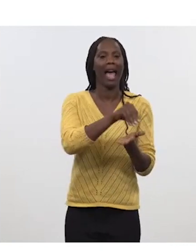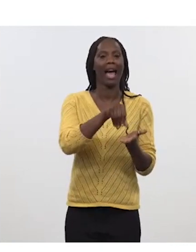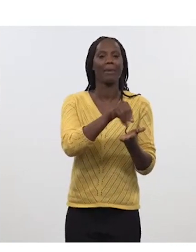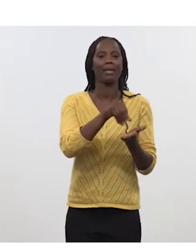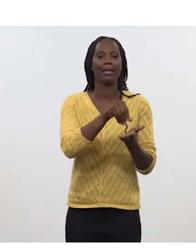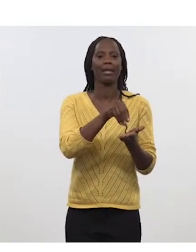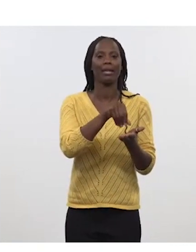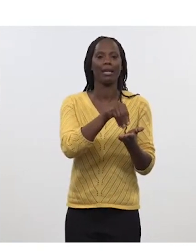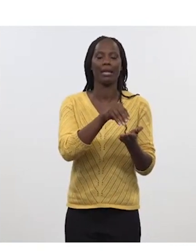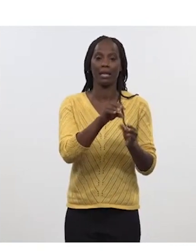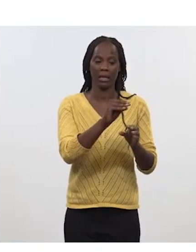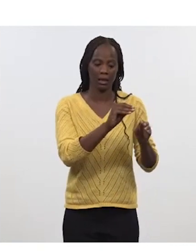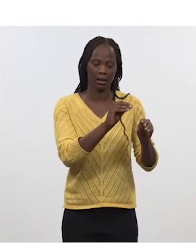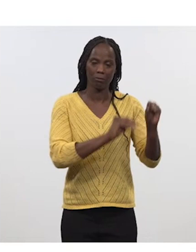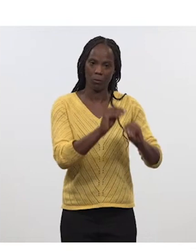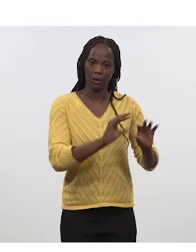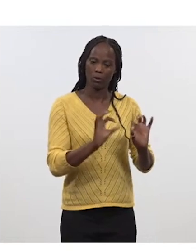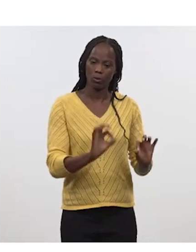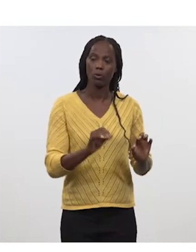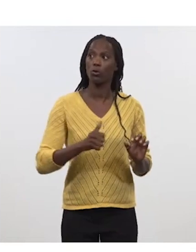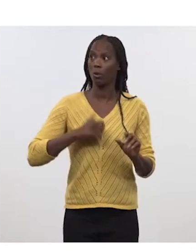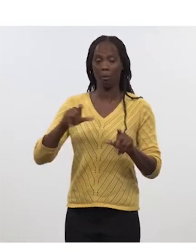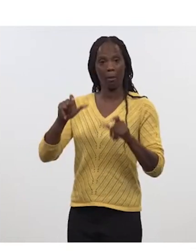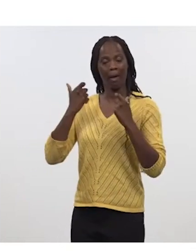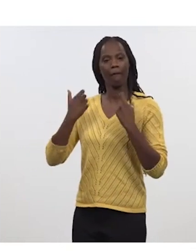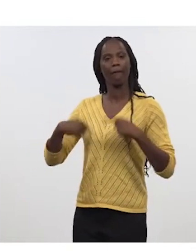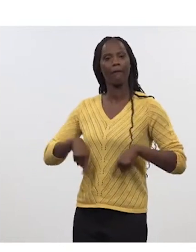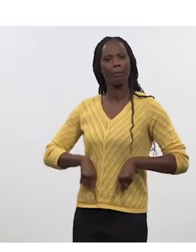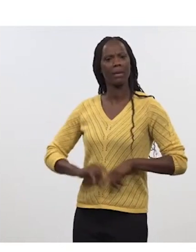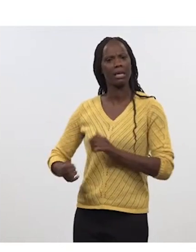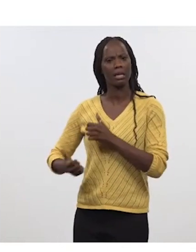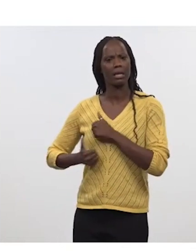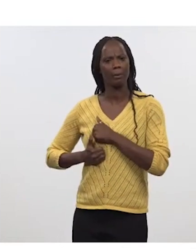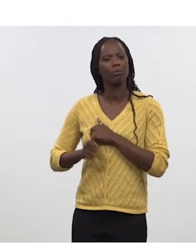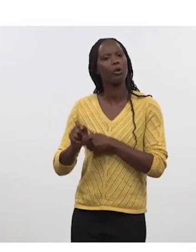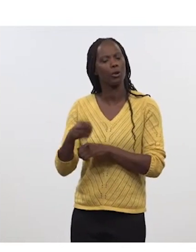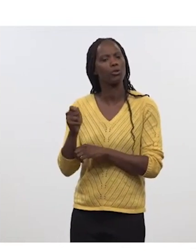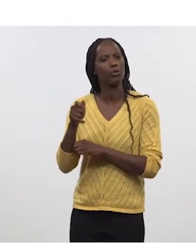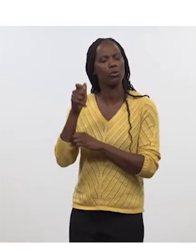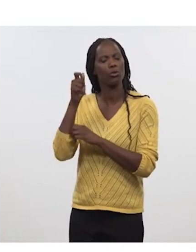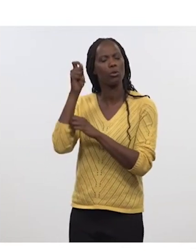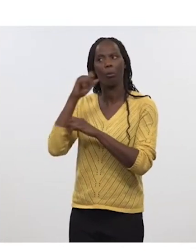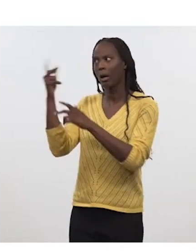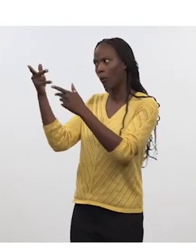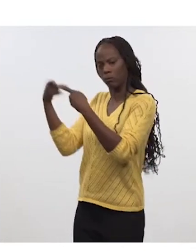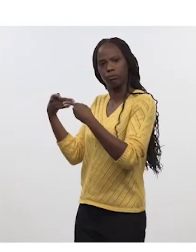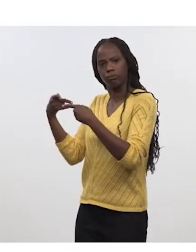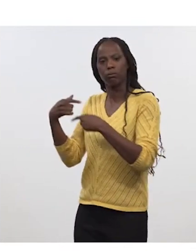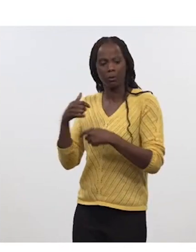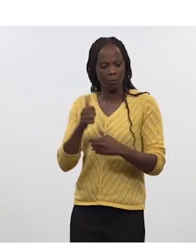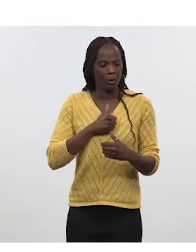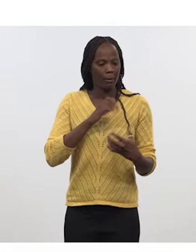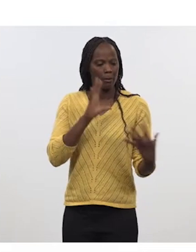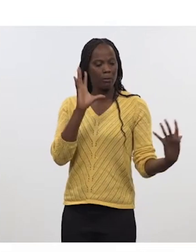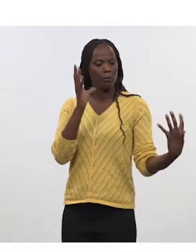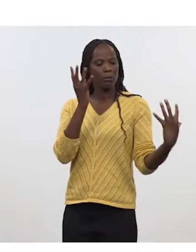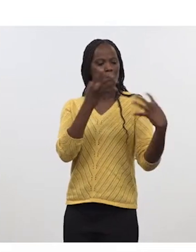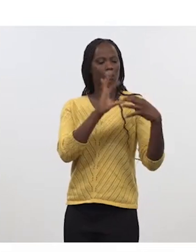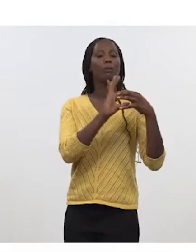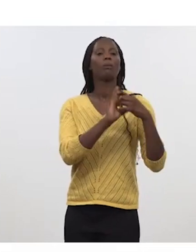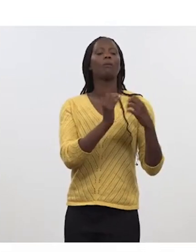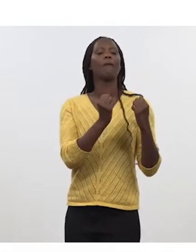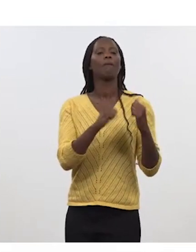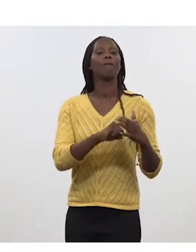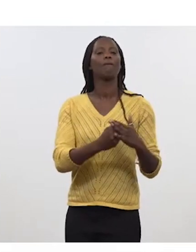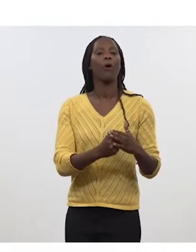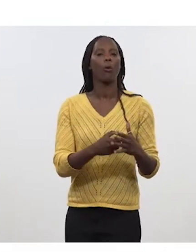sur lequel, moi, depuis que j'ai été nommé ministre des Armées, avec l'autorisation du président de la République, j'ai entrepris un renforcement de la relation bilatérale. J'ai même ouvert